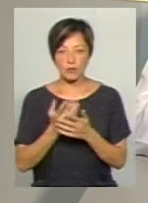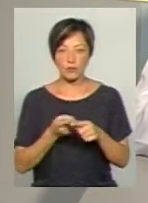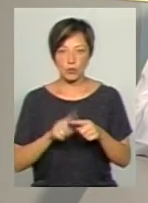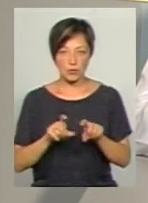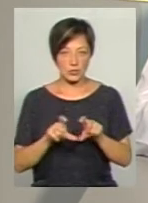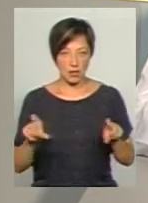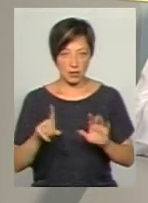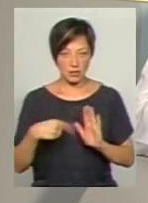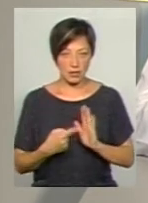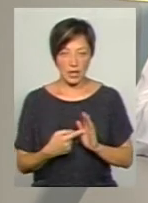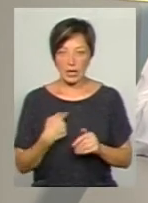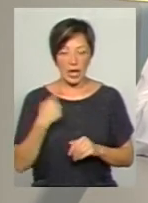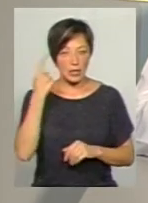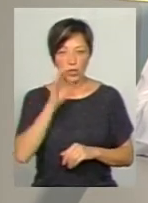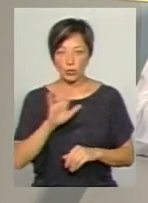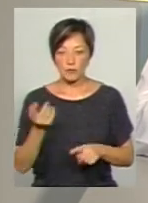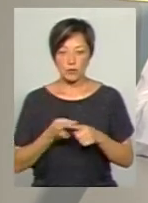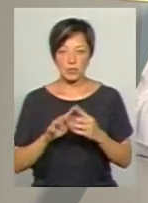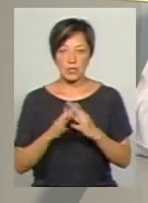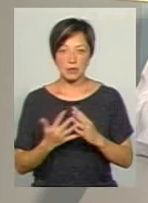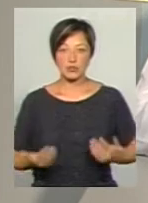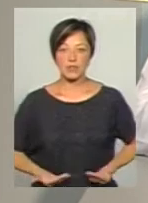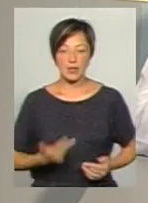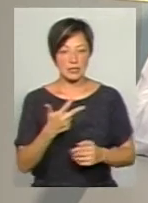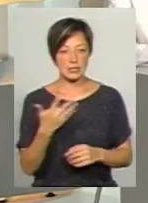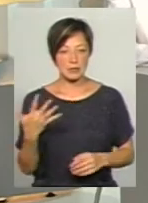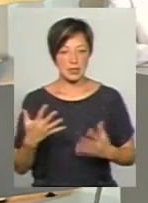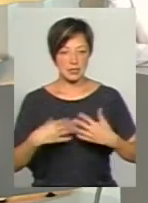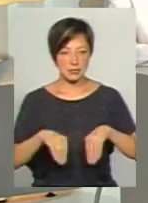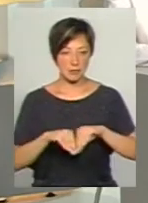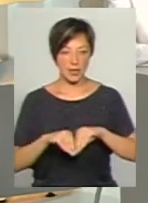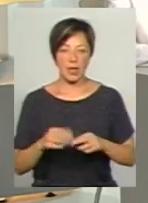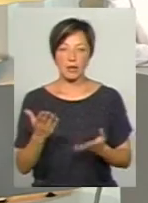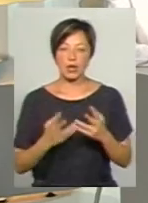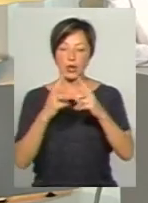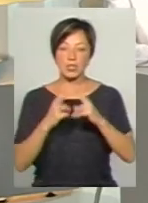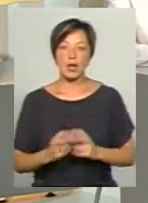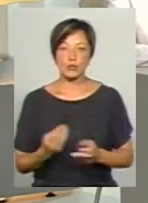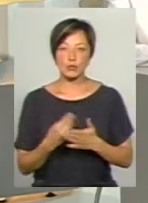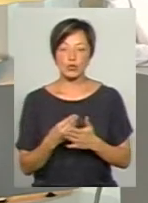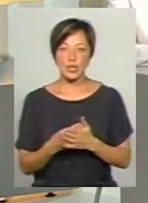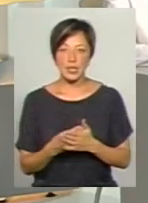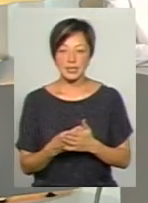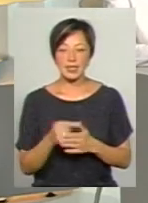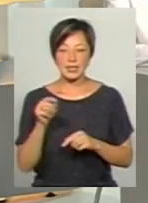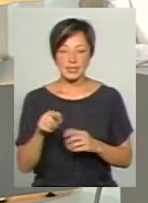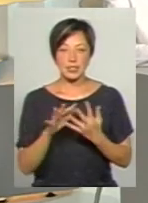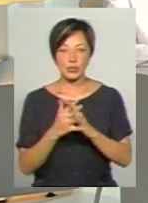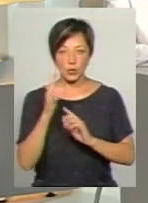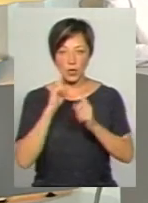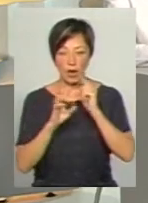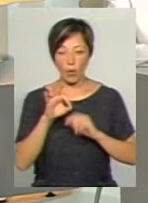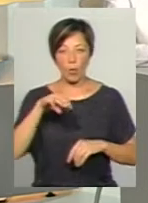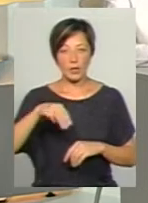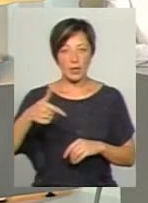навчальному закладі? Я не думаю, що в цьому селі проживає лише 35 сімей. Якщо розглянути, напевно, бюджет Лісогринівецької об